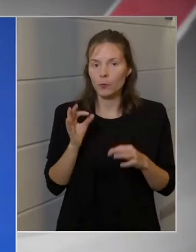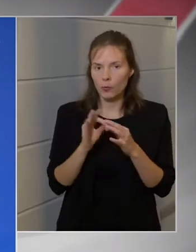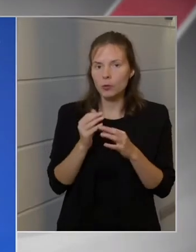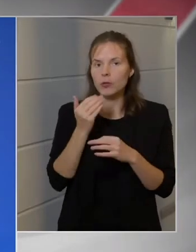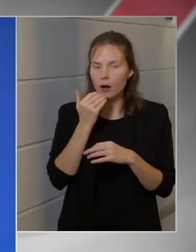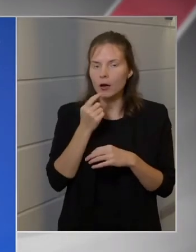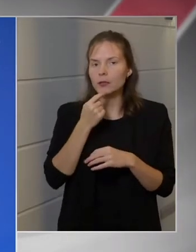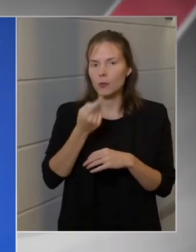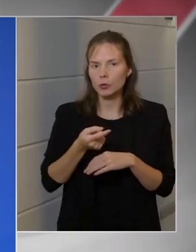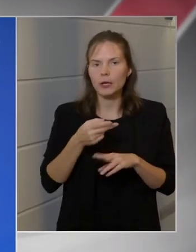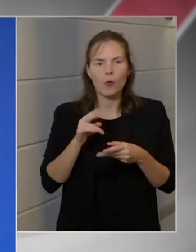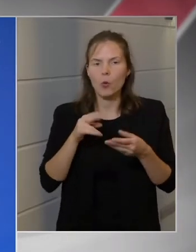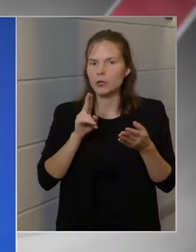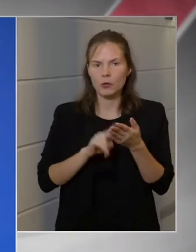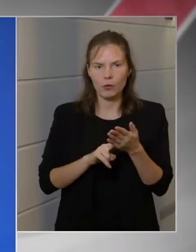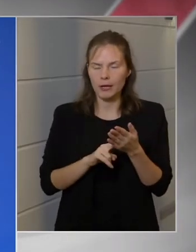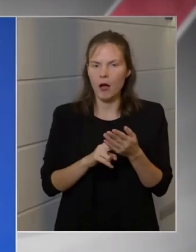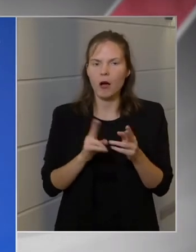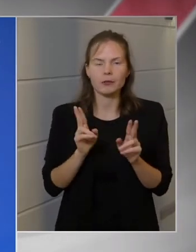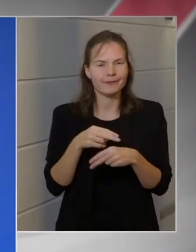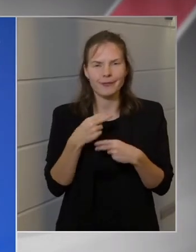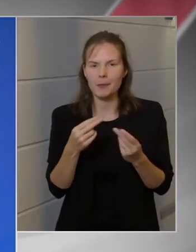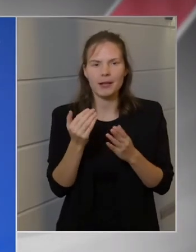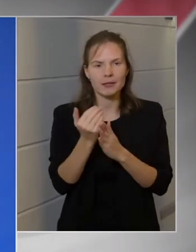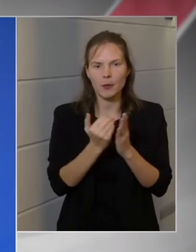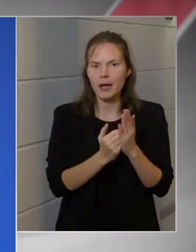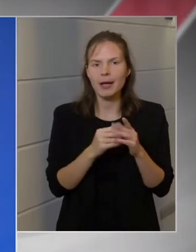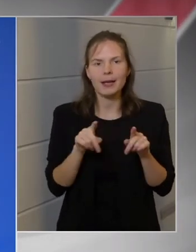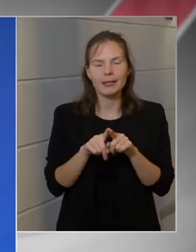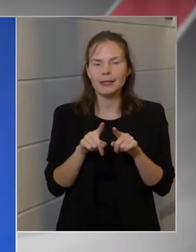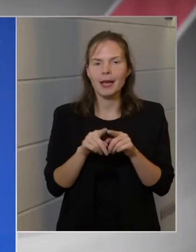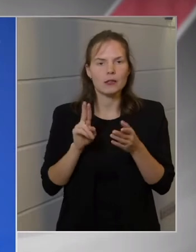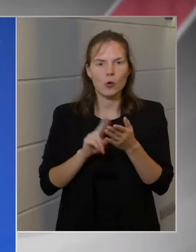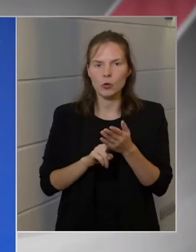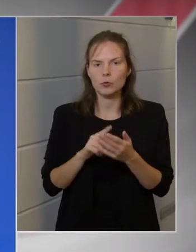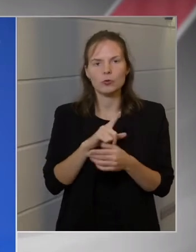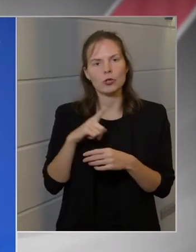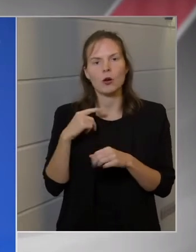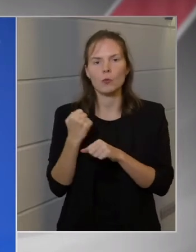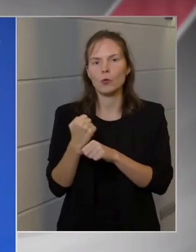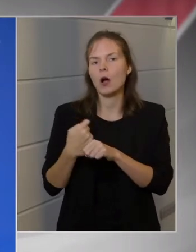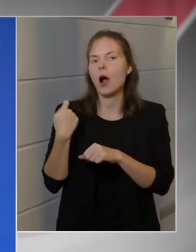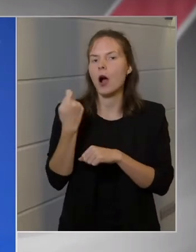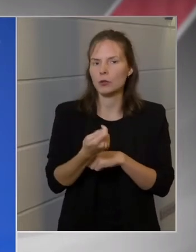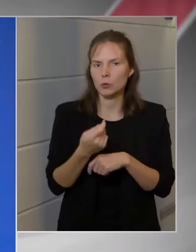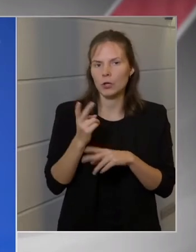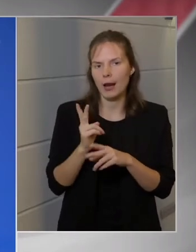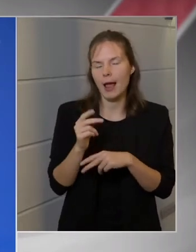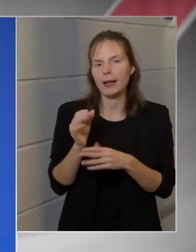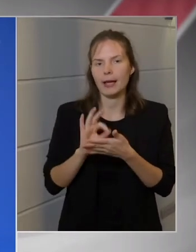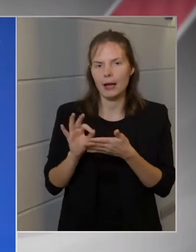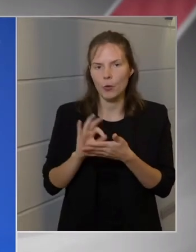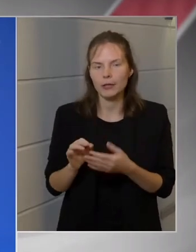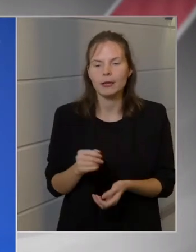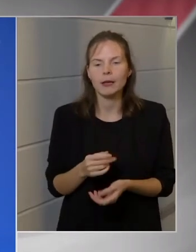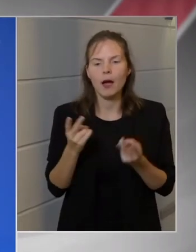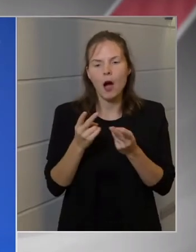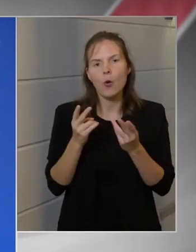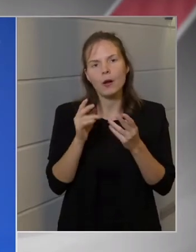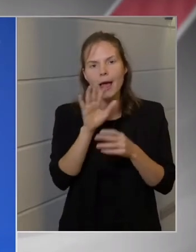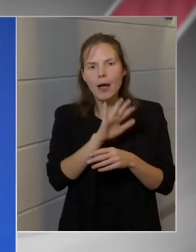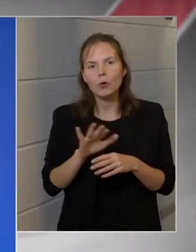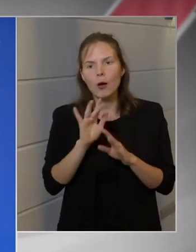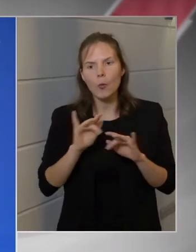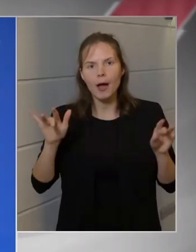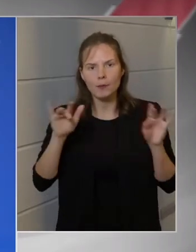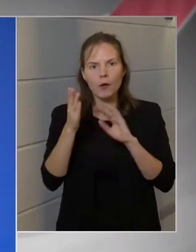akartam mondani, hogy ez jogilag nem lenne szabályozható, tehát ilyen jogosultságot a munkáltatónak lehet előírni, ahol Európában hasonlót vezettek be, ott